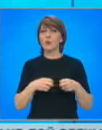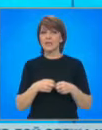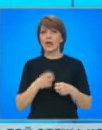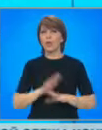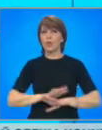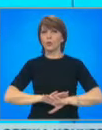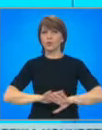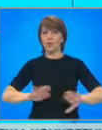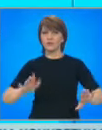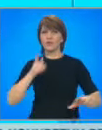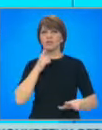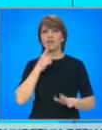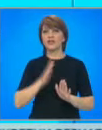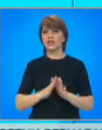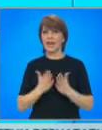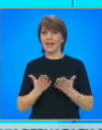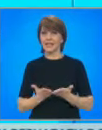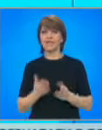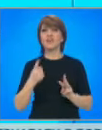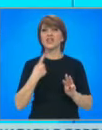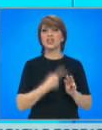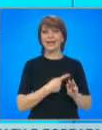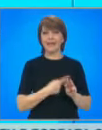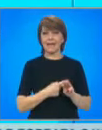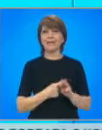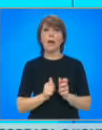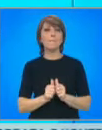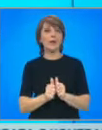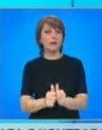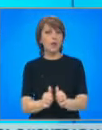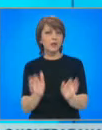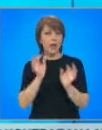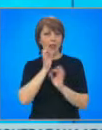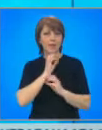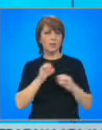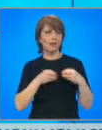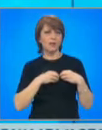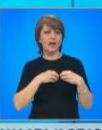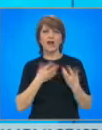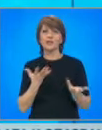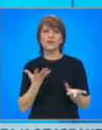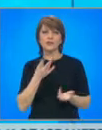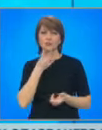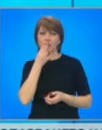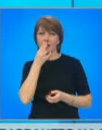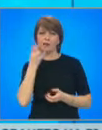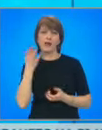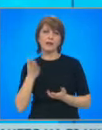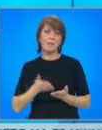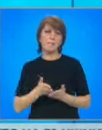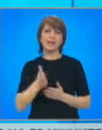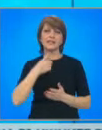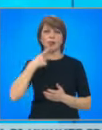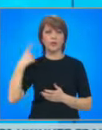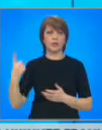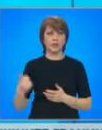членство в Шенген с думите, че партньорите ни нямат доверие, защото сме ги лъгали през годините. Според него страната